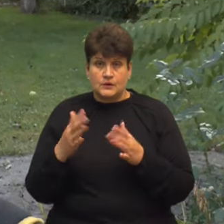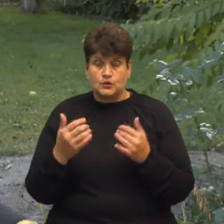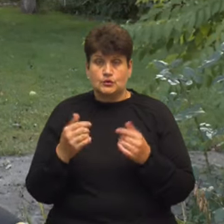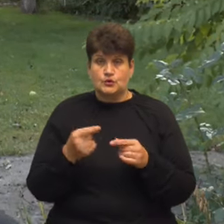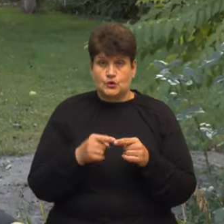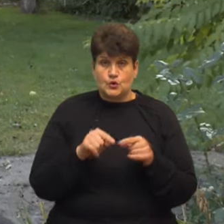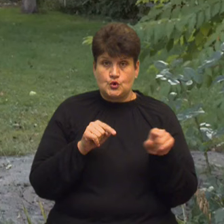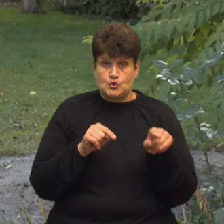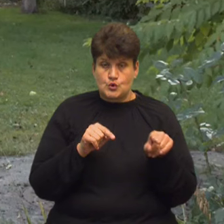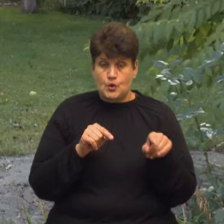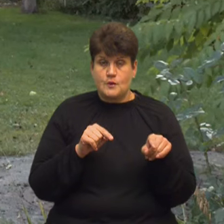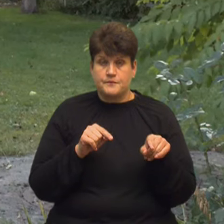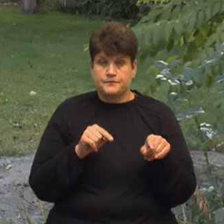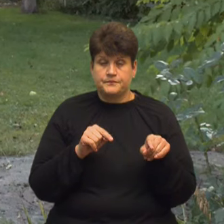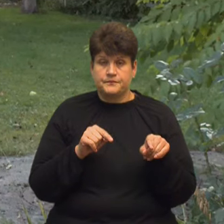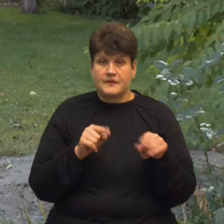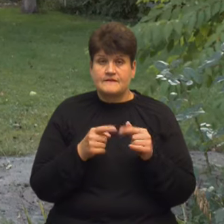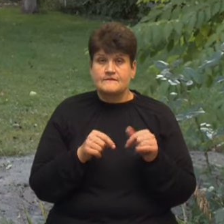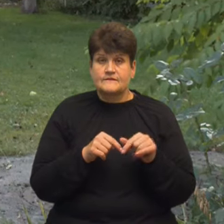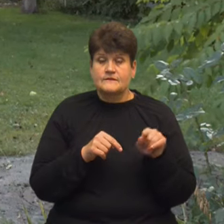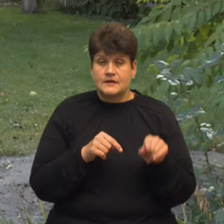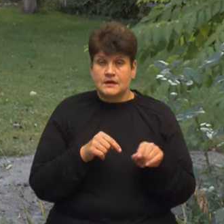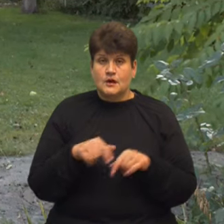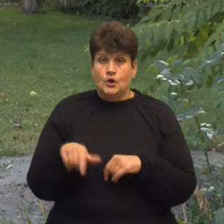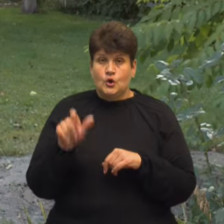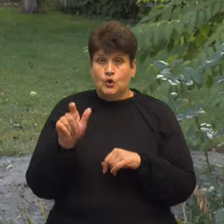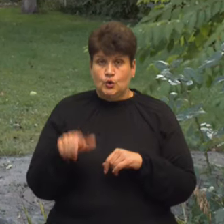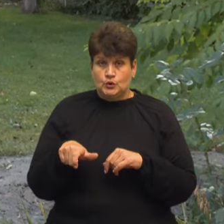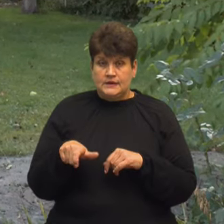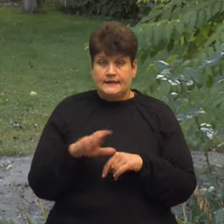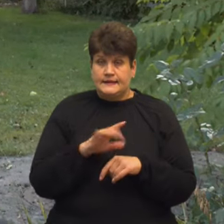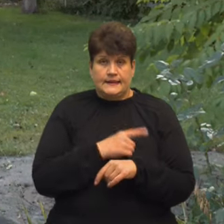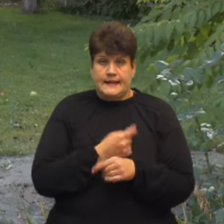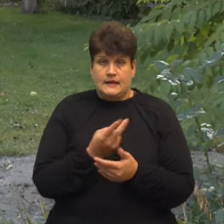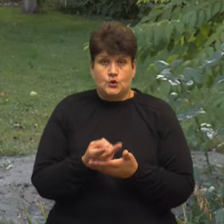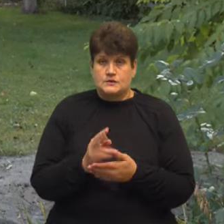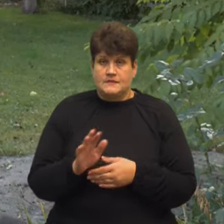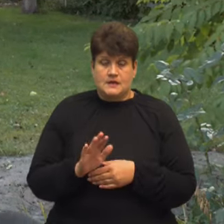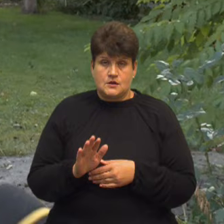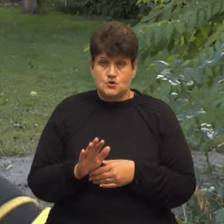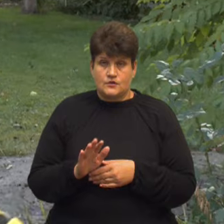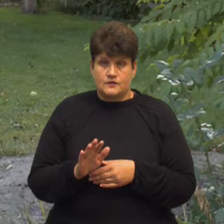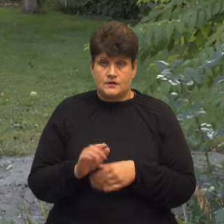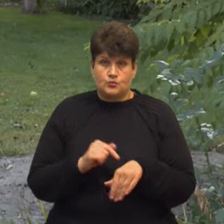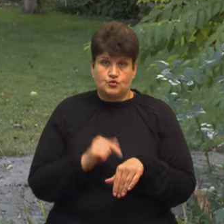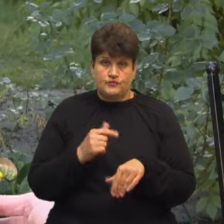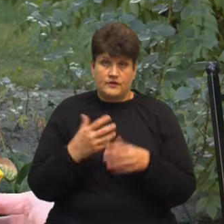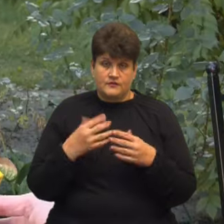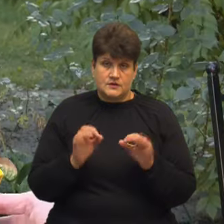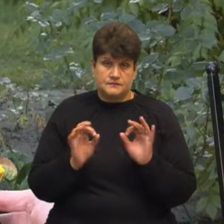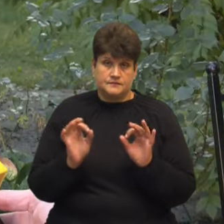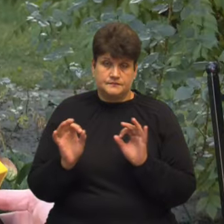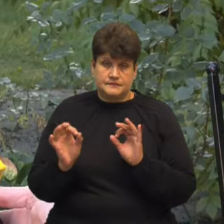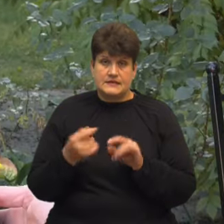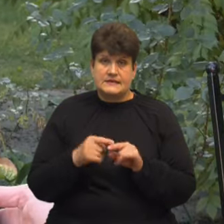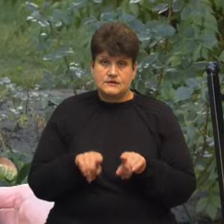підвиду, тому людина не госпіталізована і почуває себе вже нормально Це